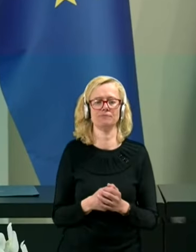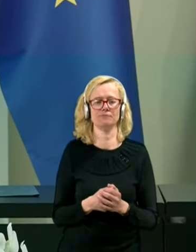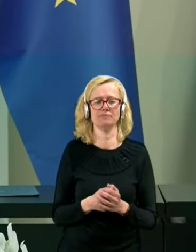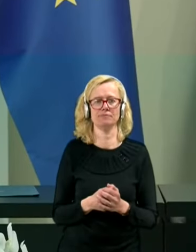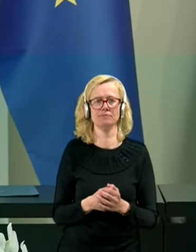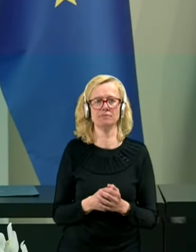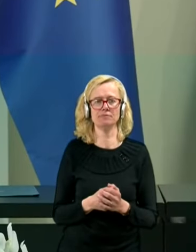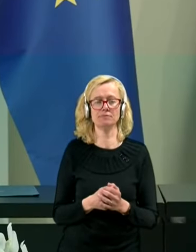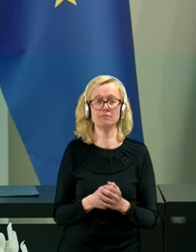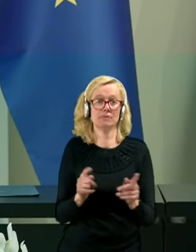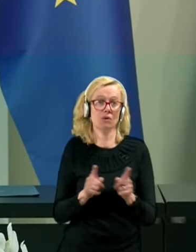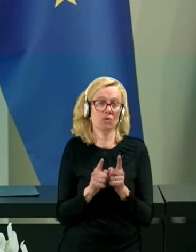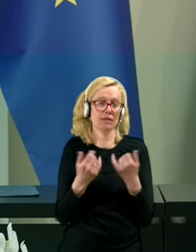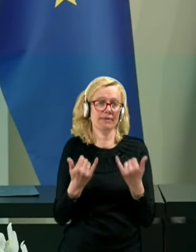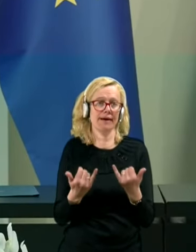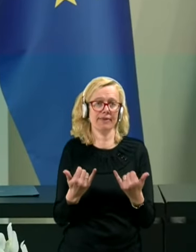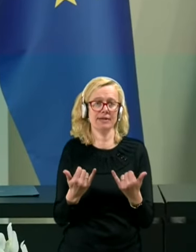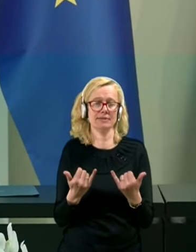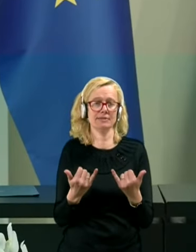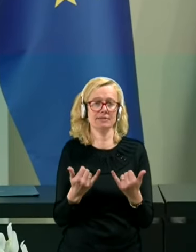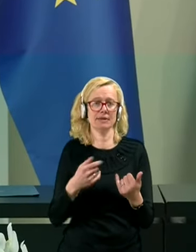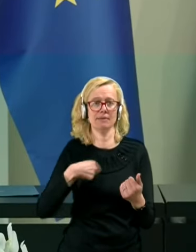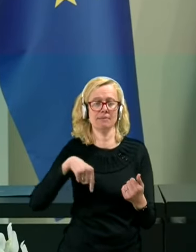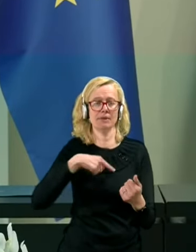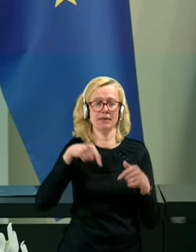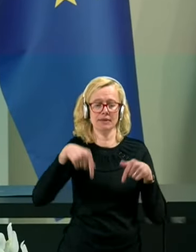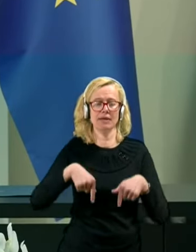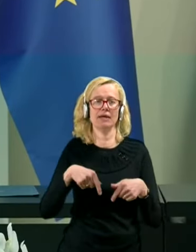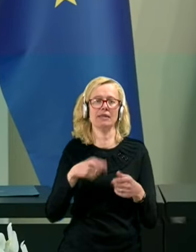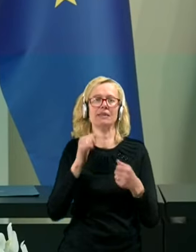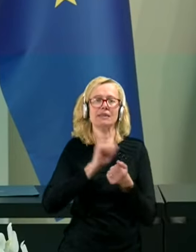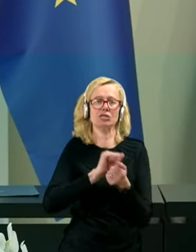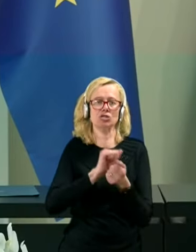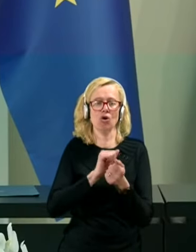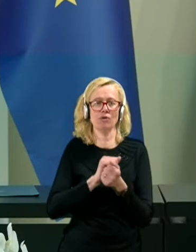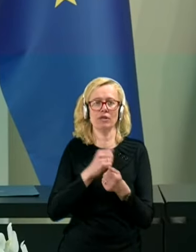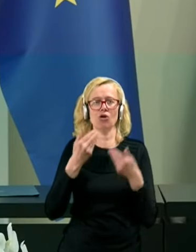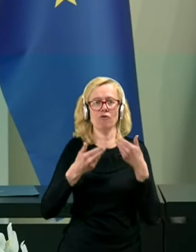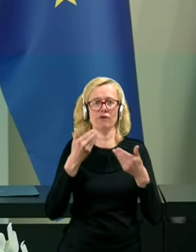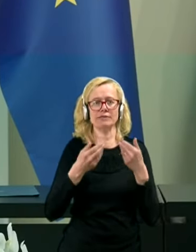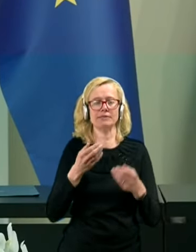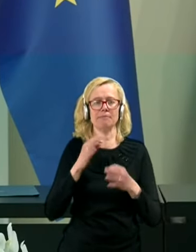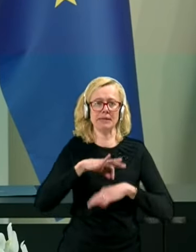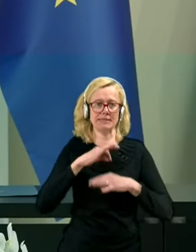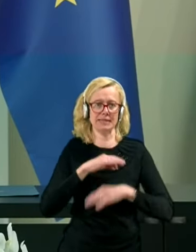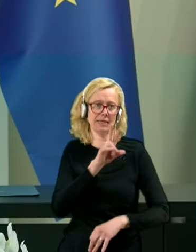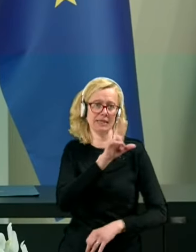Tako da danes smo na tej tiskovni konferenci predsedniki treh strank.